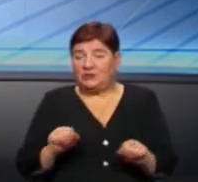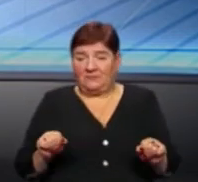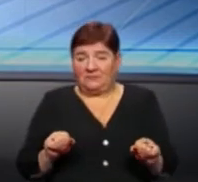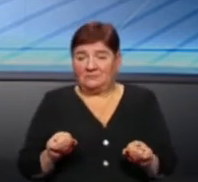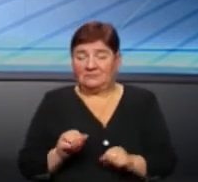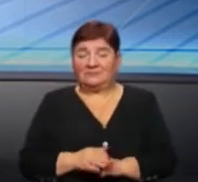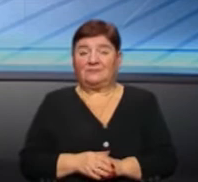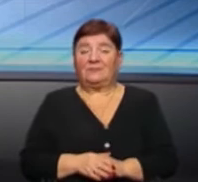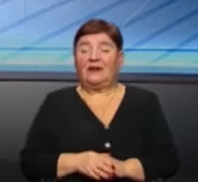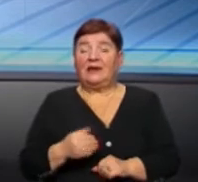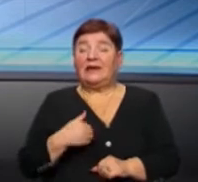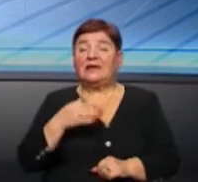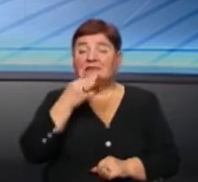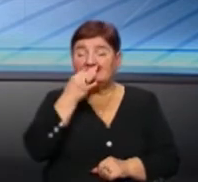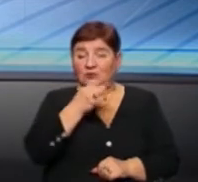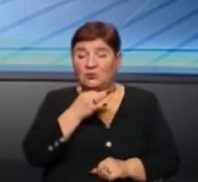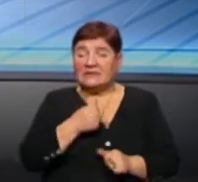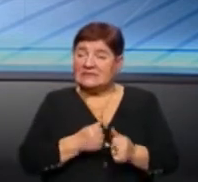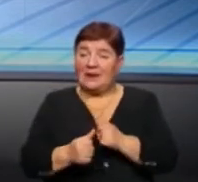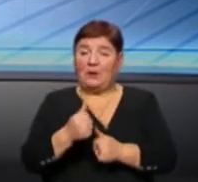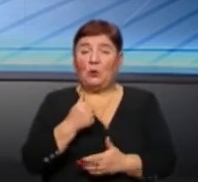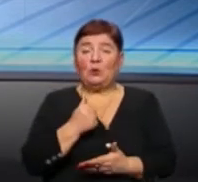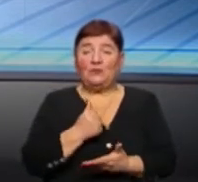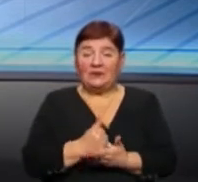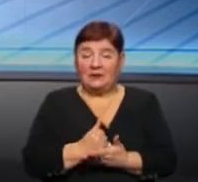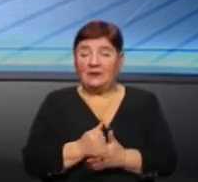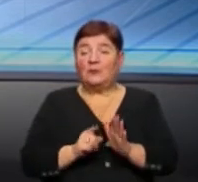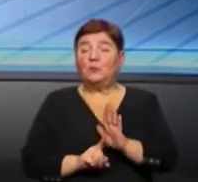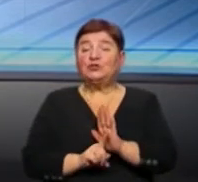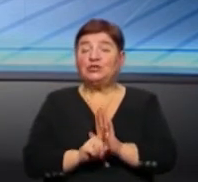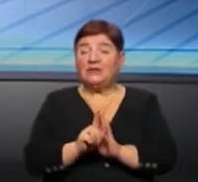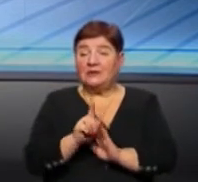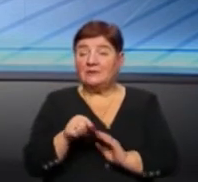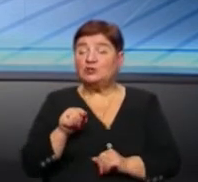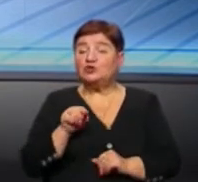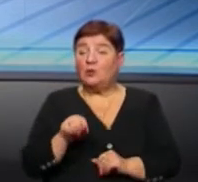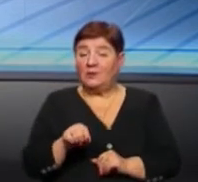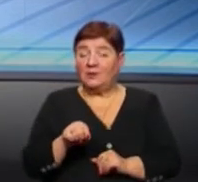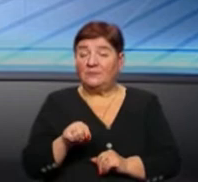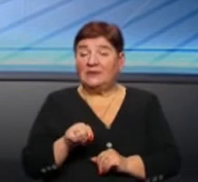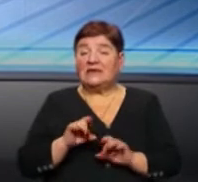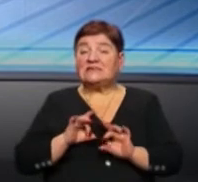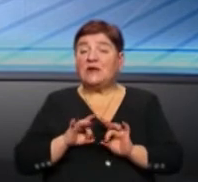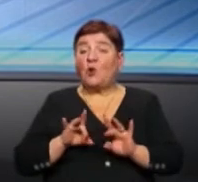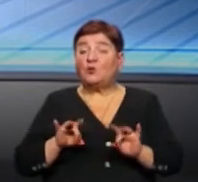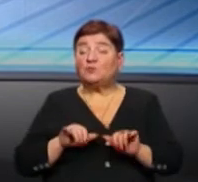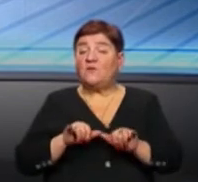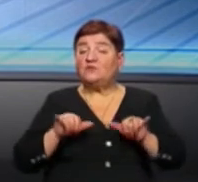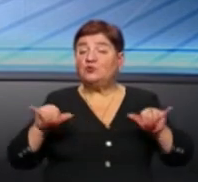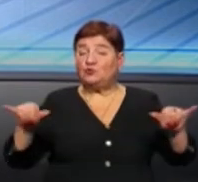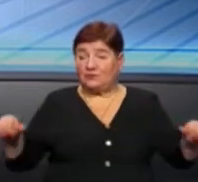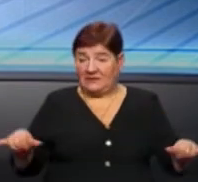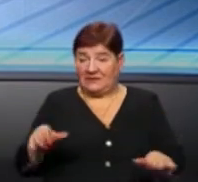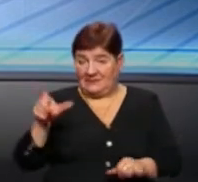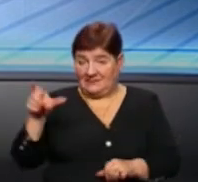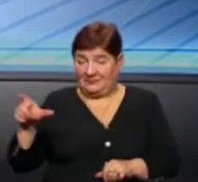Тому що, я ж кажу, саме головне початись з розповсюджувача. Тобто, якщо у нас